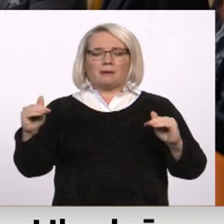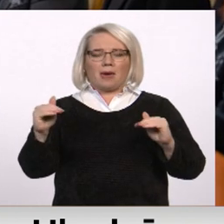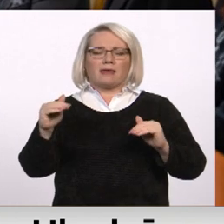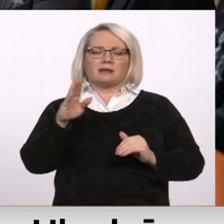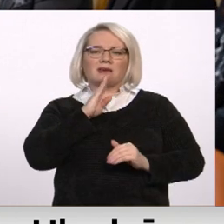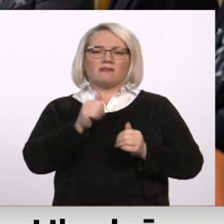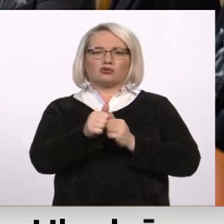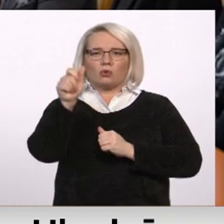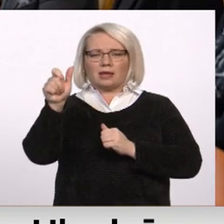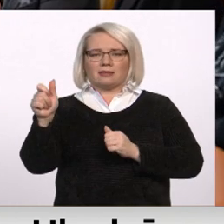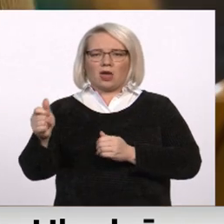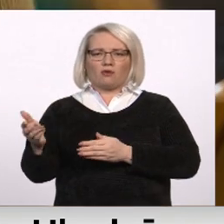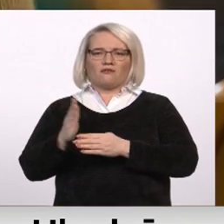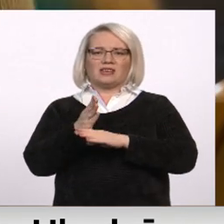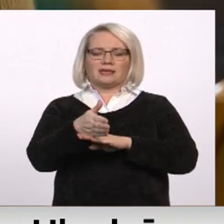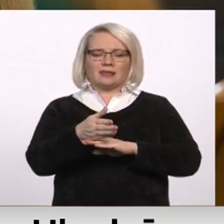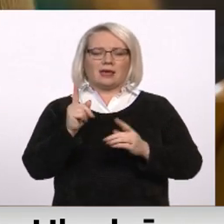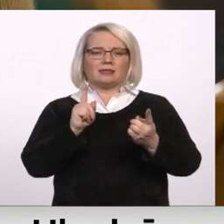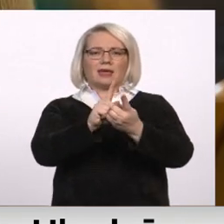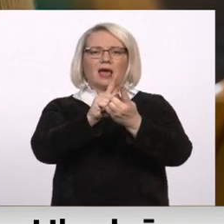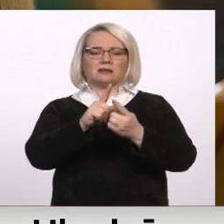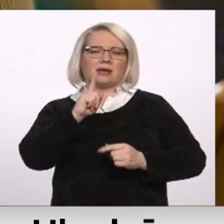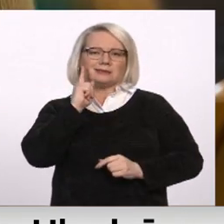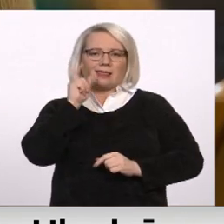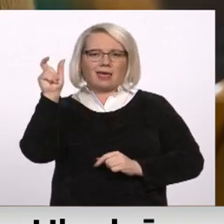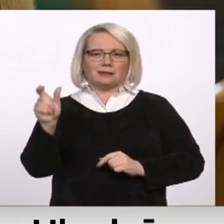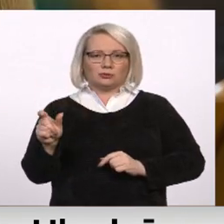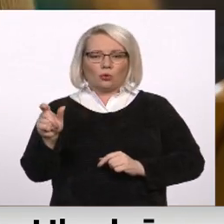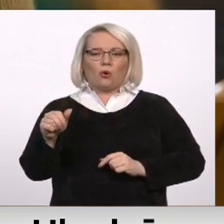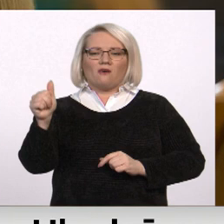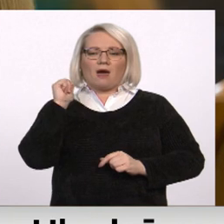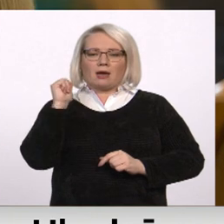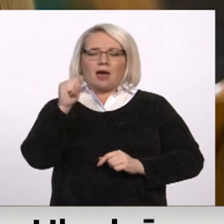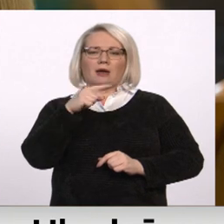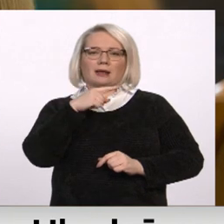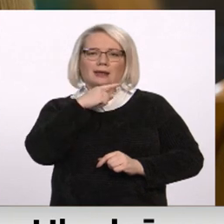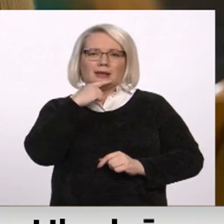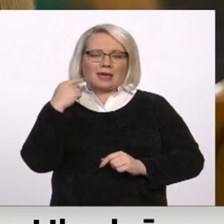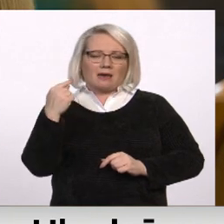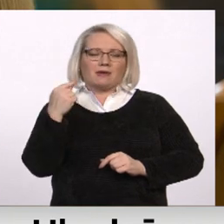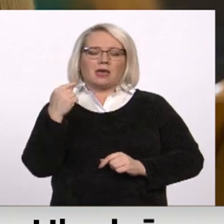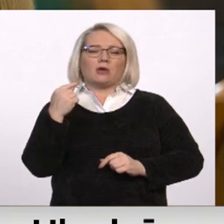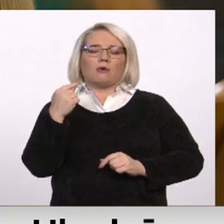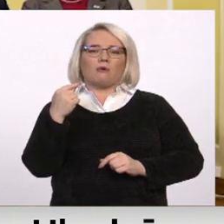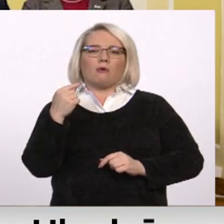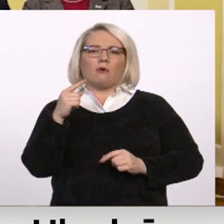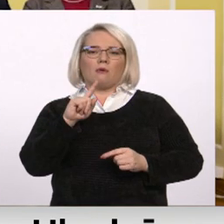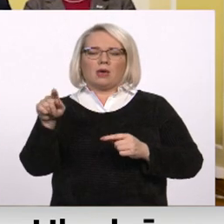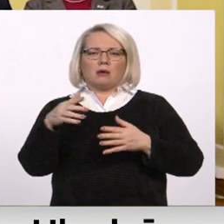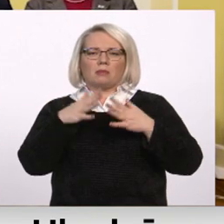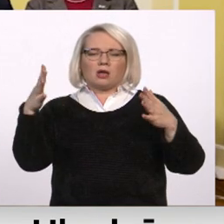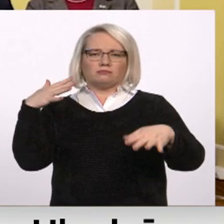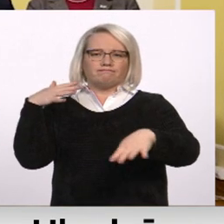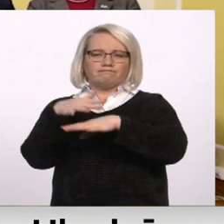Kīvā tikās ar Ukrainas pirmo lēdīju Olenu Zelensku. Vakar Krievī pret Ukraiņu to skait Kīvu vērsa plaša rāķiešu triecienu,